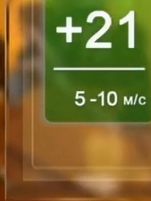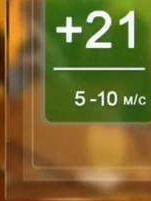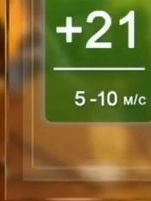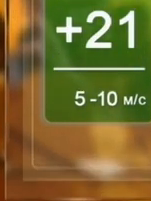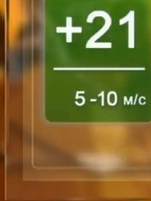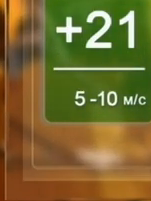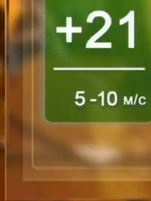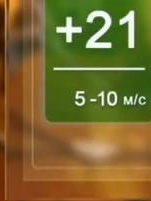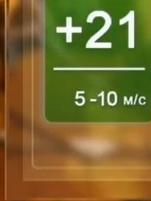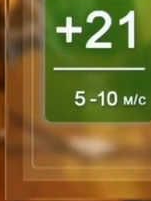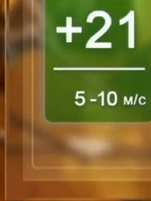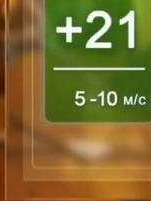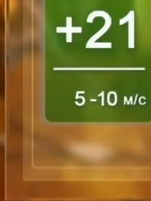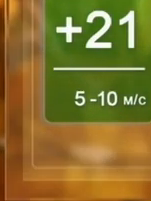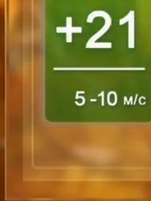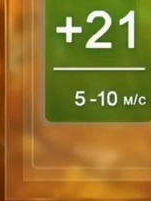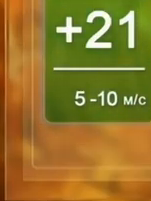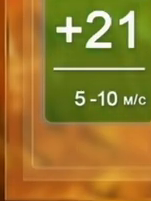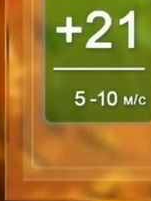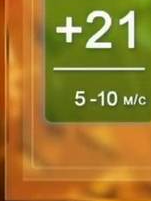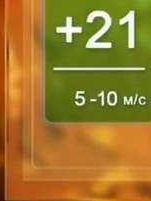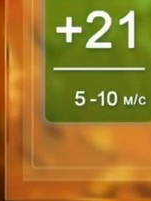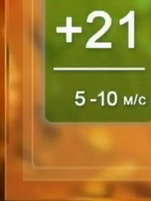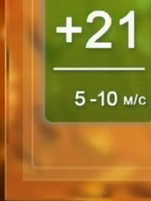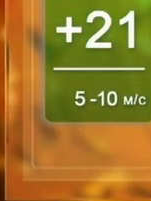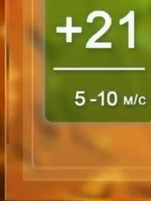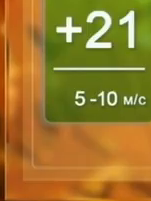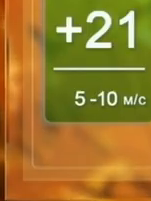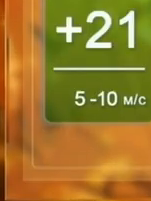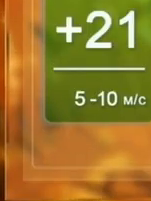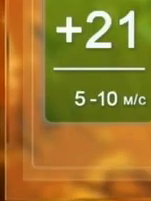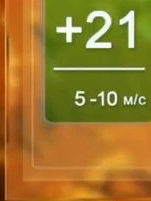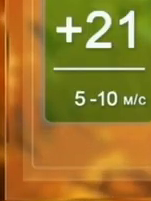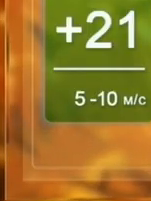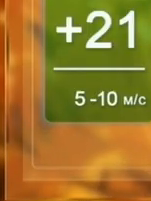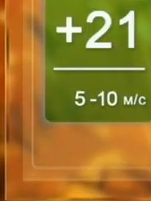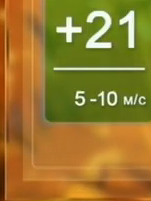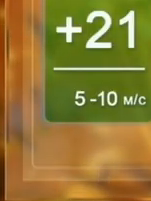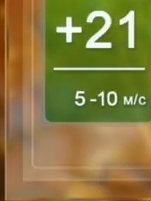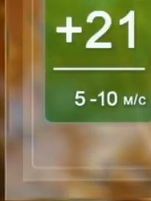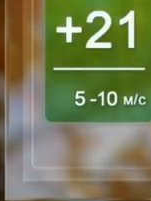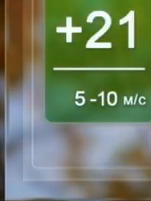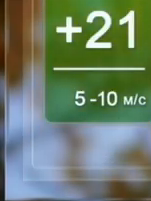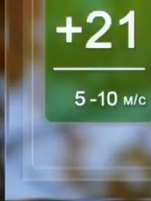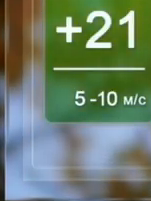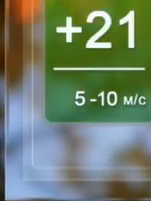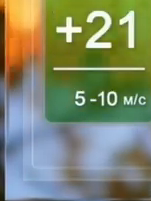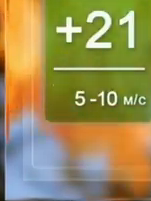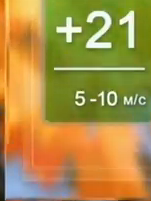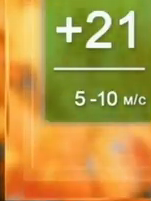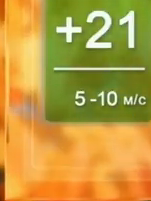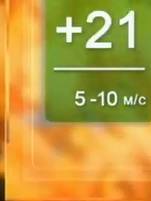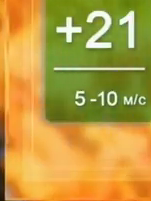-10 метрів за секунду. Температура повітря в області вночі 9-14 градусів вище нуля. Вдень повітря прогріється до 21